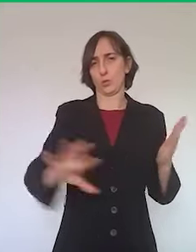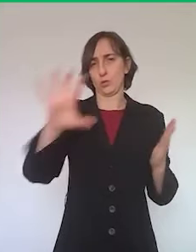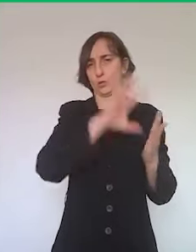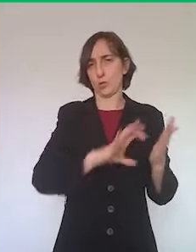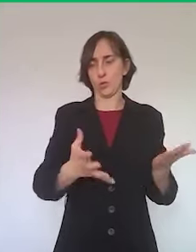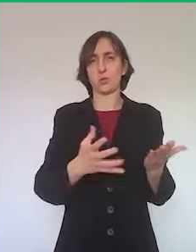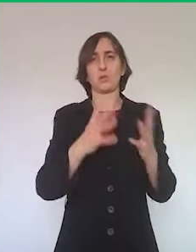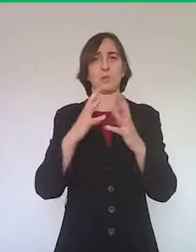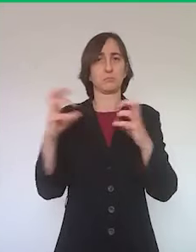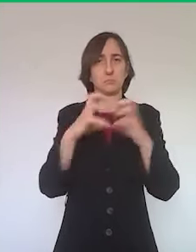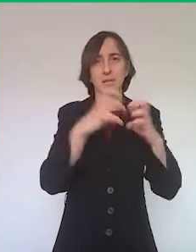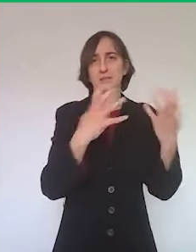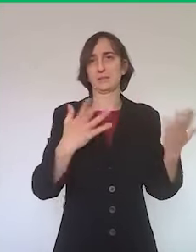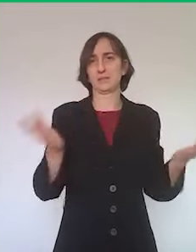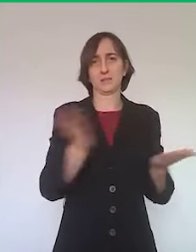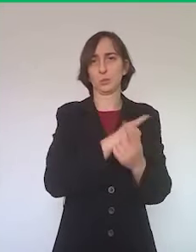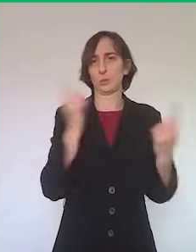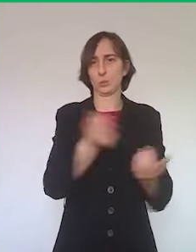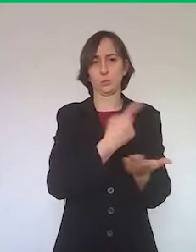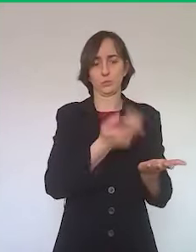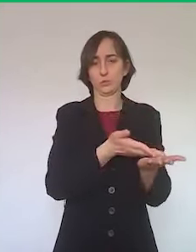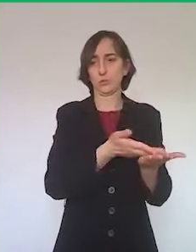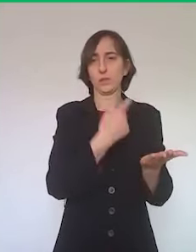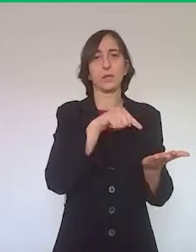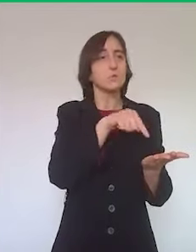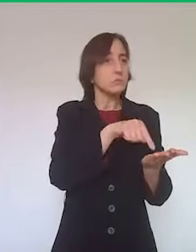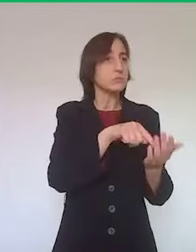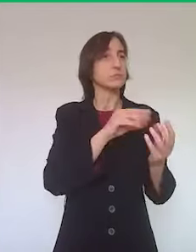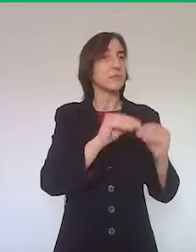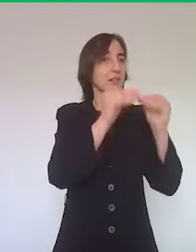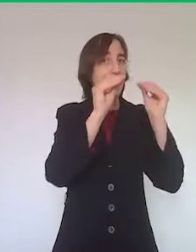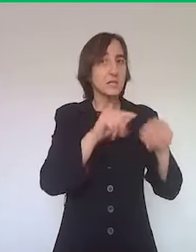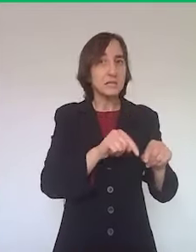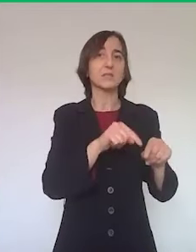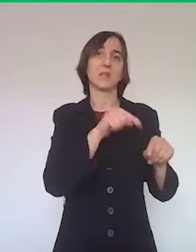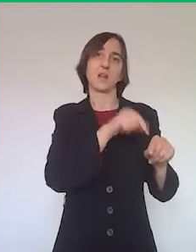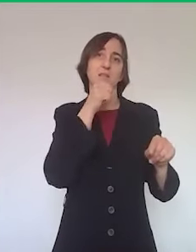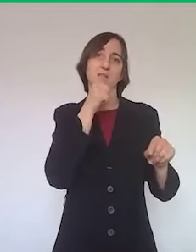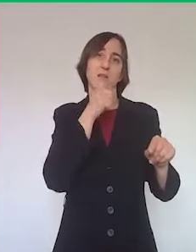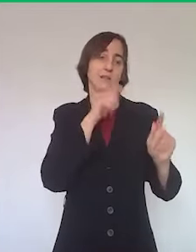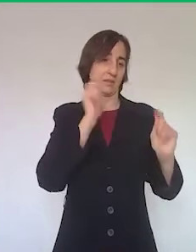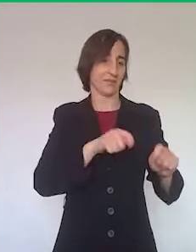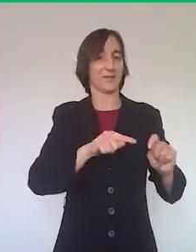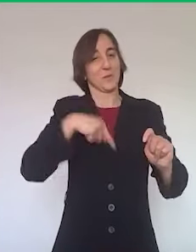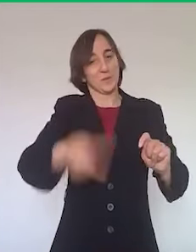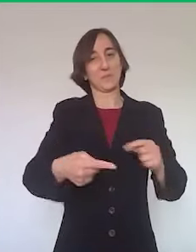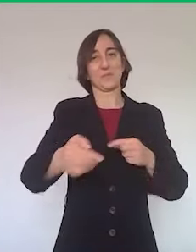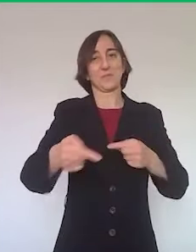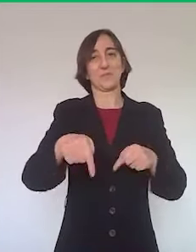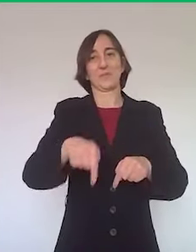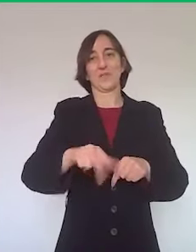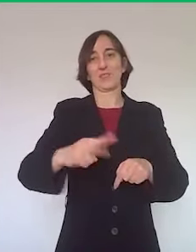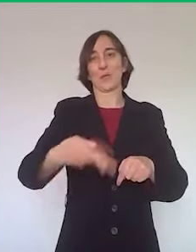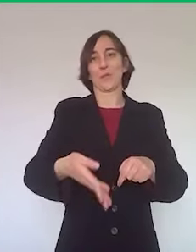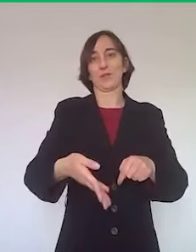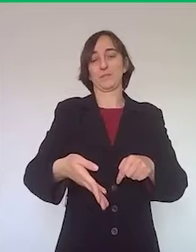che potrebbero vedere in questo il proprio contributo alla ripartenza, a questa famosa fase 2 nella quale la nostra